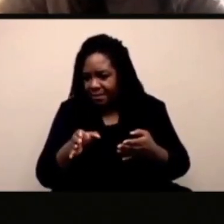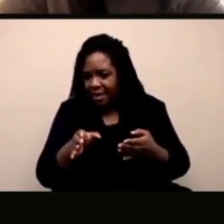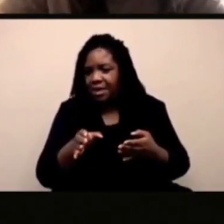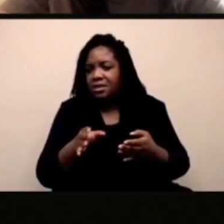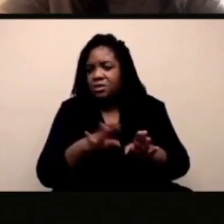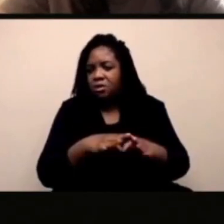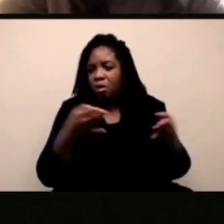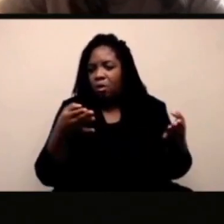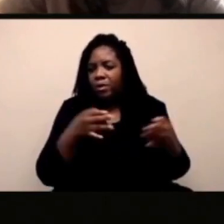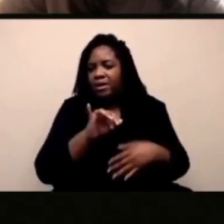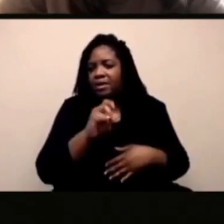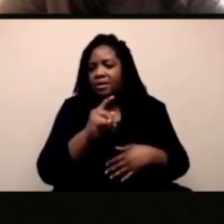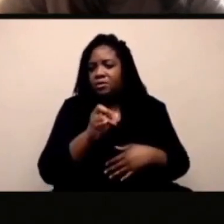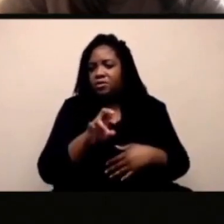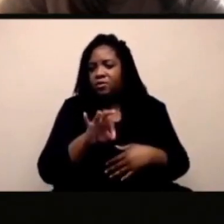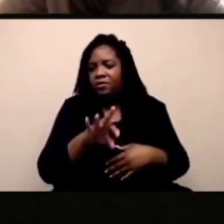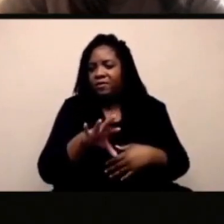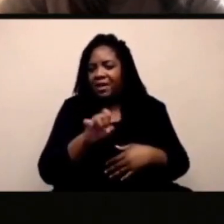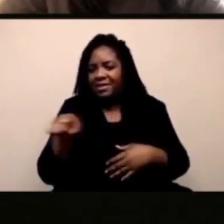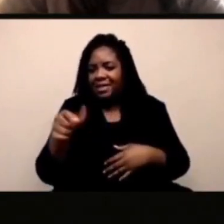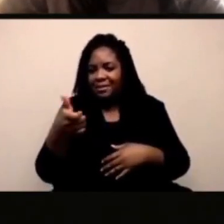Qualcuno vuole sapere...